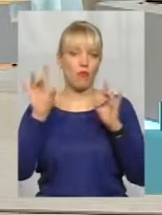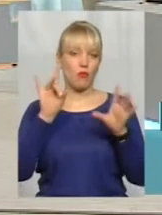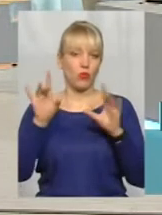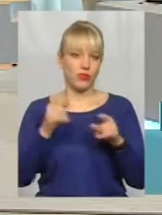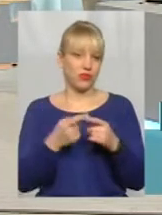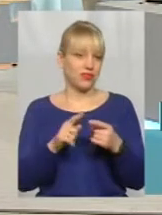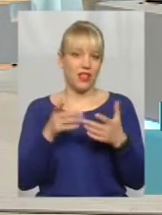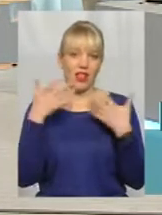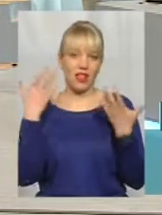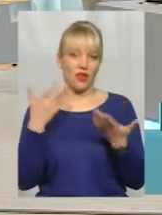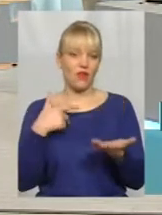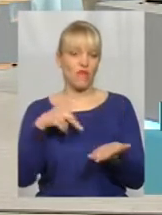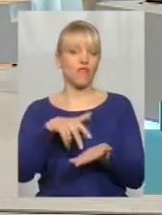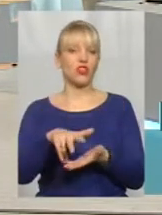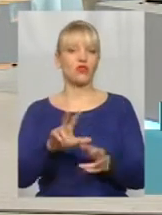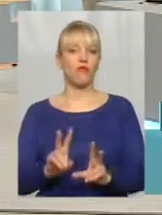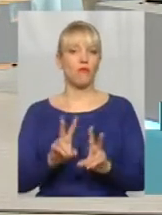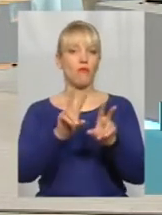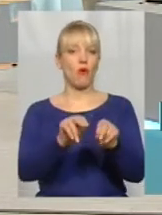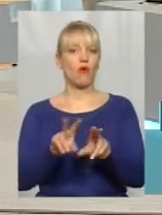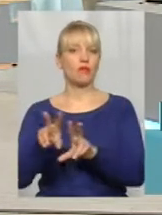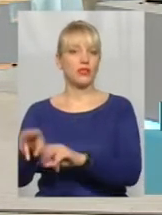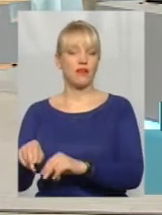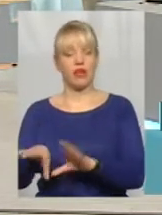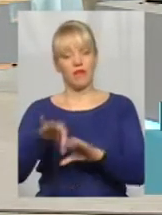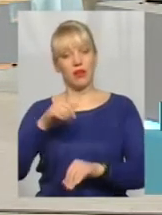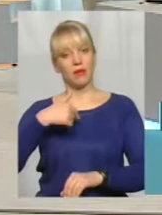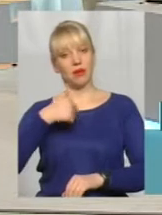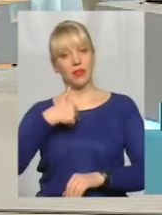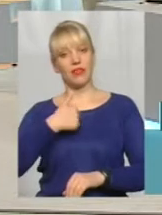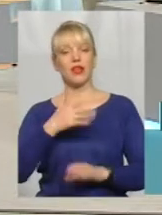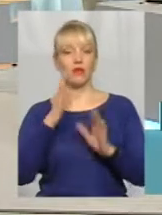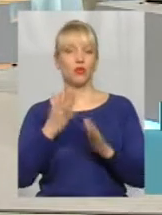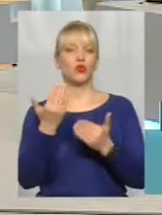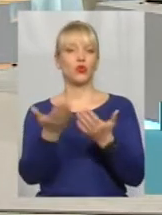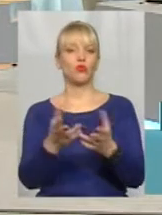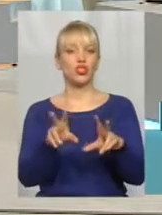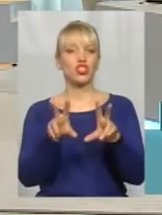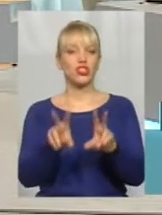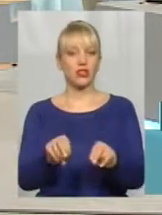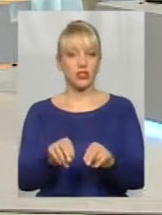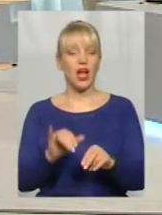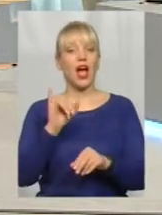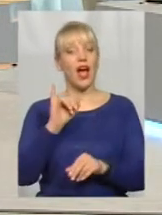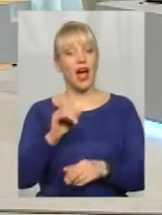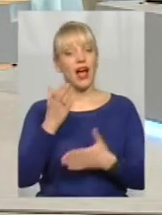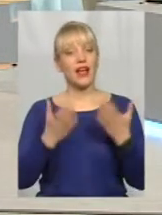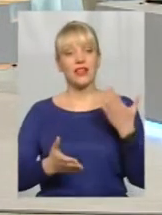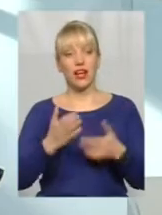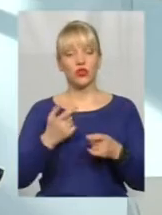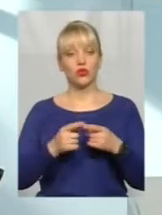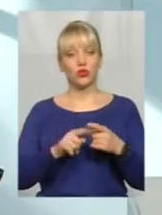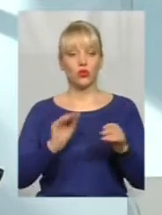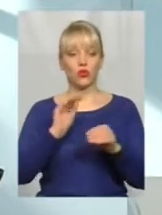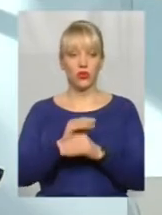ж так легко. Вийшов і пообіцяв. Вибери мене, і тобі буде щастя. А якщо до цього